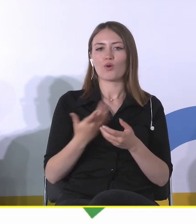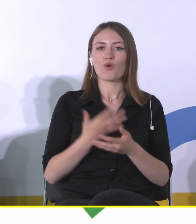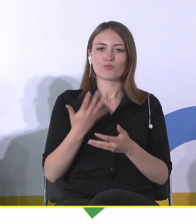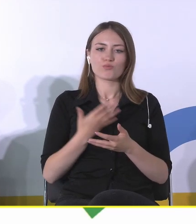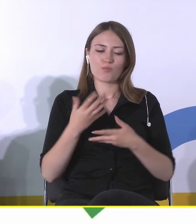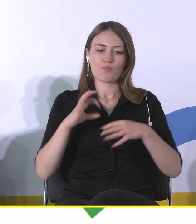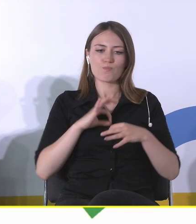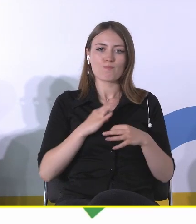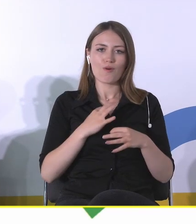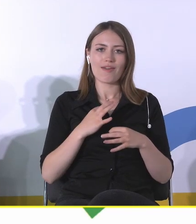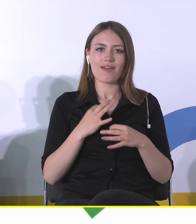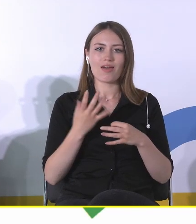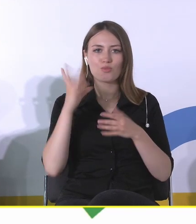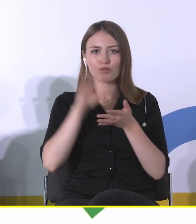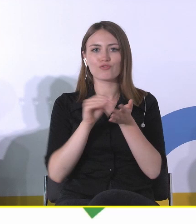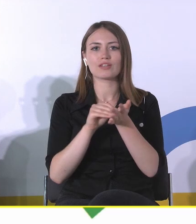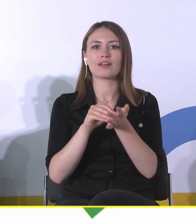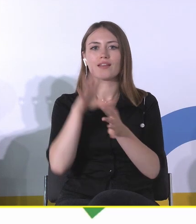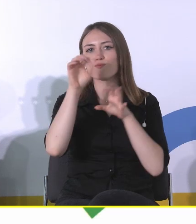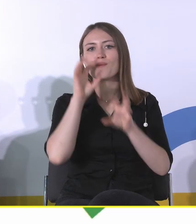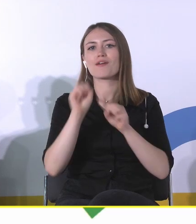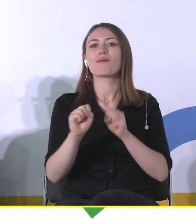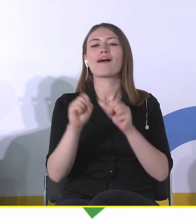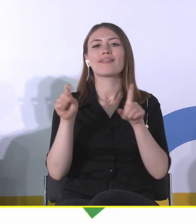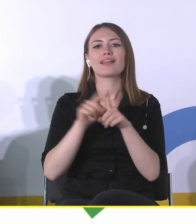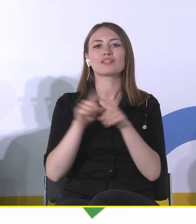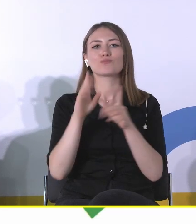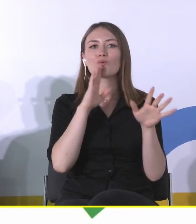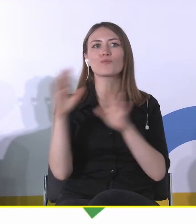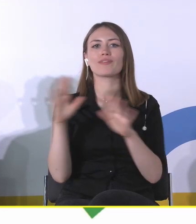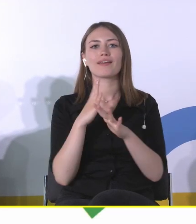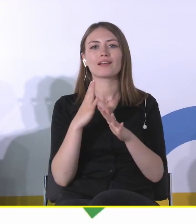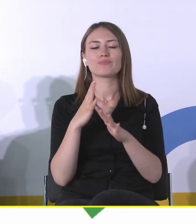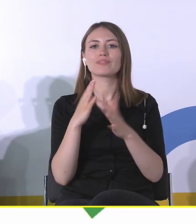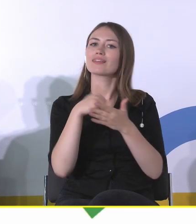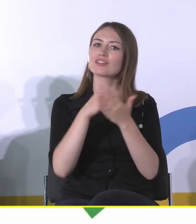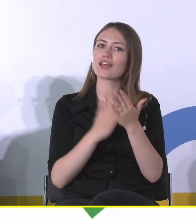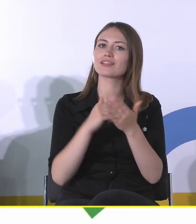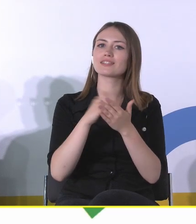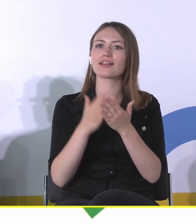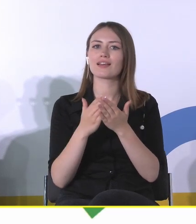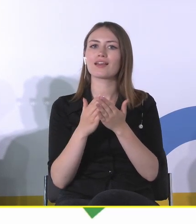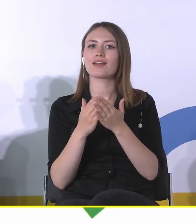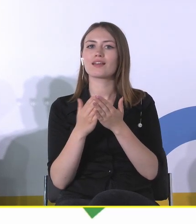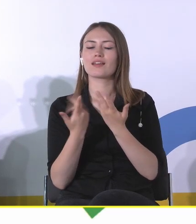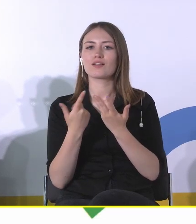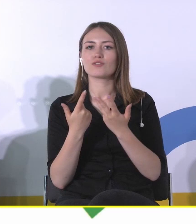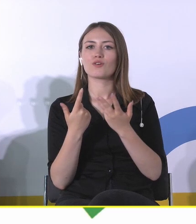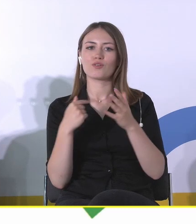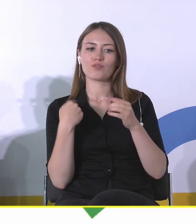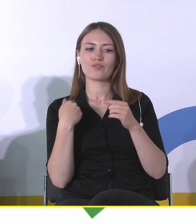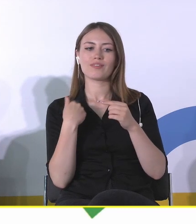doświadczeń, zaczynamy dostrzegać, że to są też pewne elementy, które ja teraz celowo odchodzę od takiej narzuconej narracji